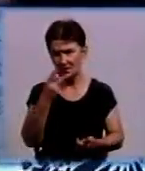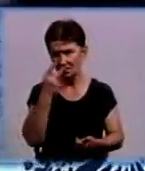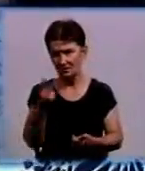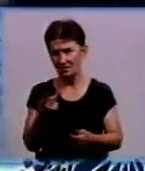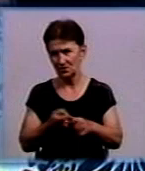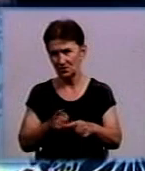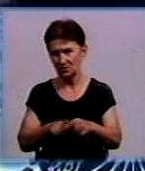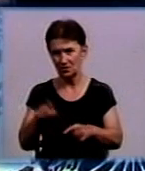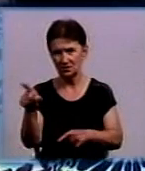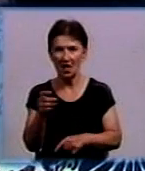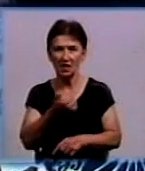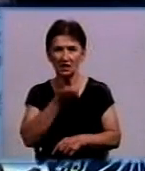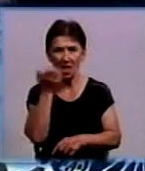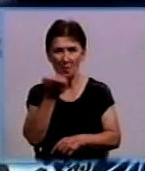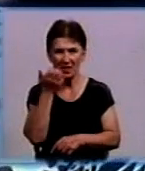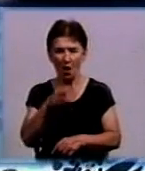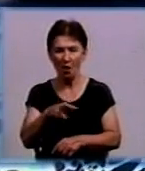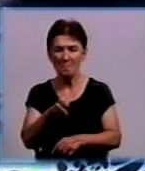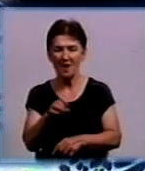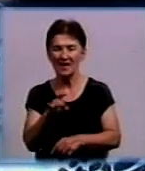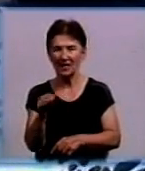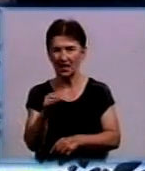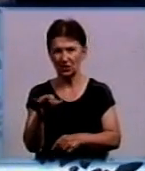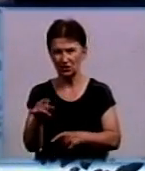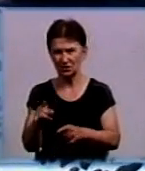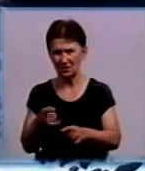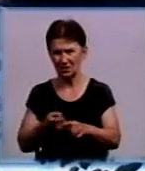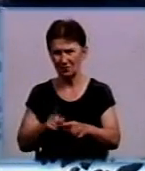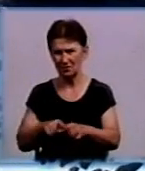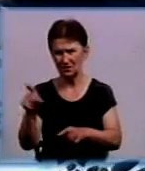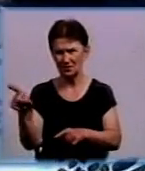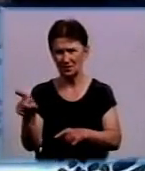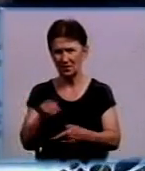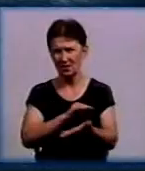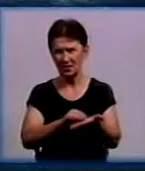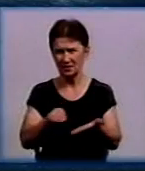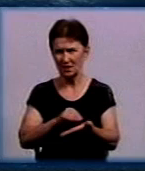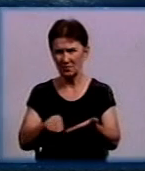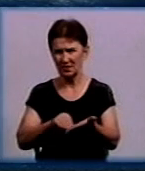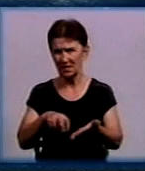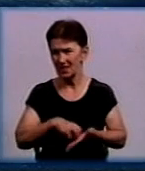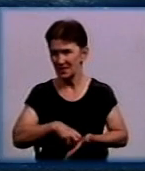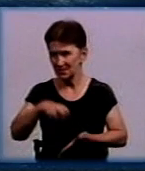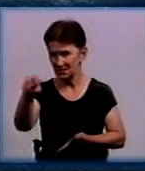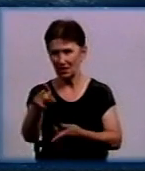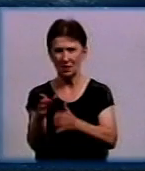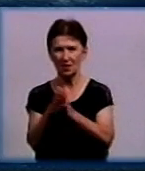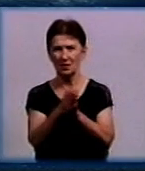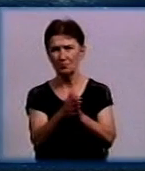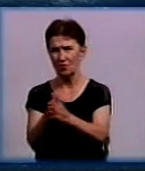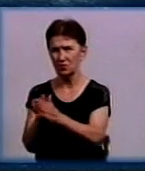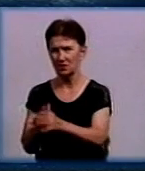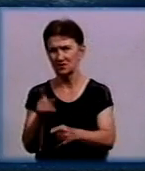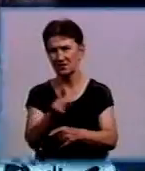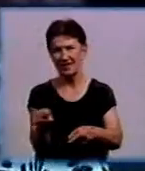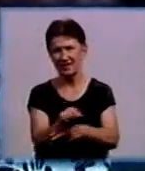тепломережі люка. На даний момент підрядник написав нам листа і попросив, щоб ми ісправили їхній